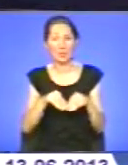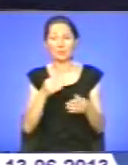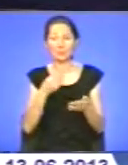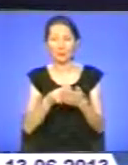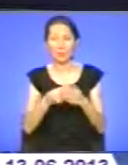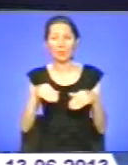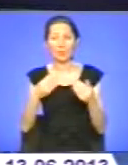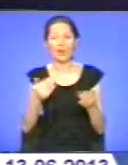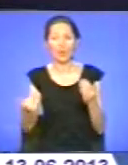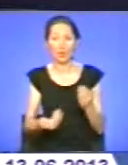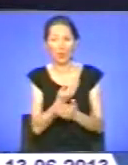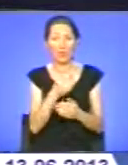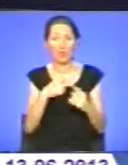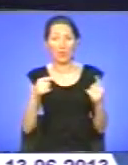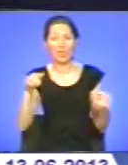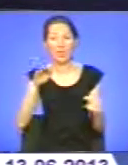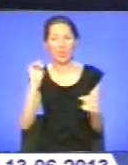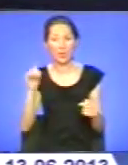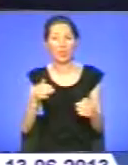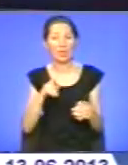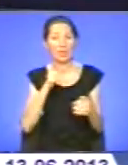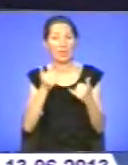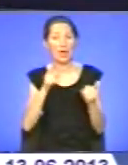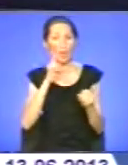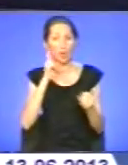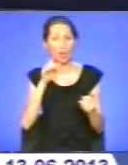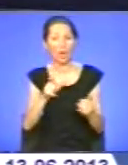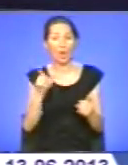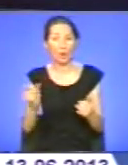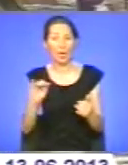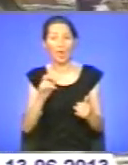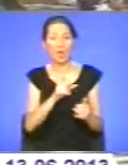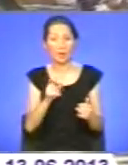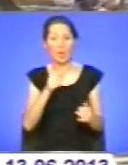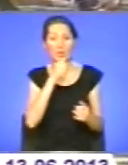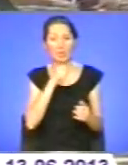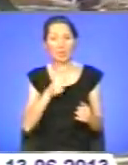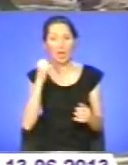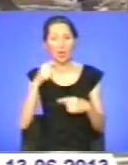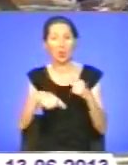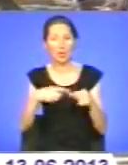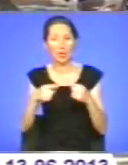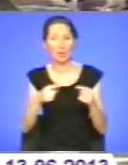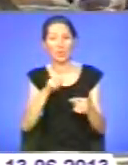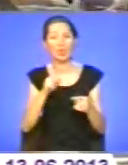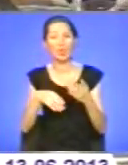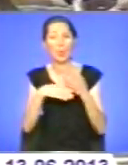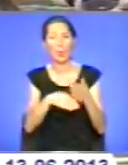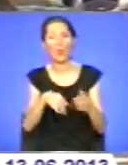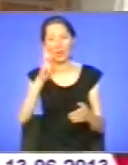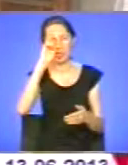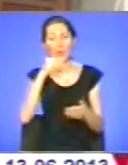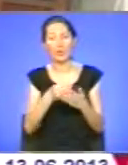молодих людей і громадян старшого покоління. Детальніше у сюжеті. За допомогою Державного фонду